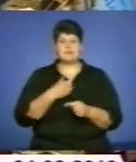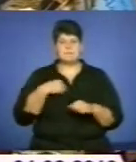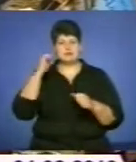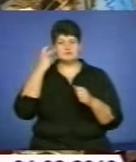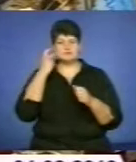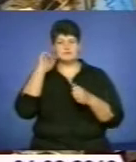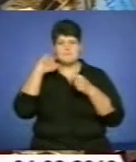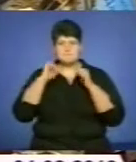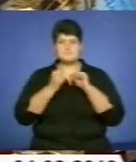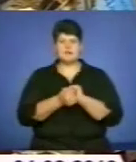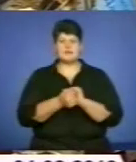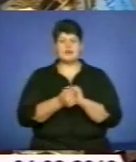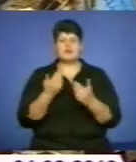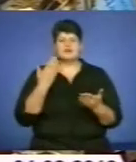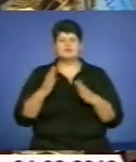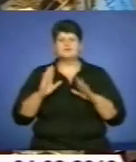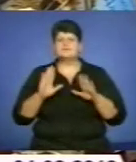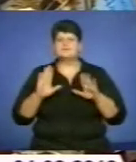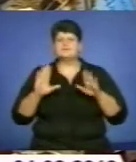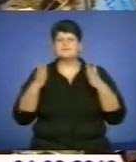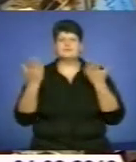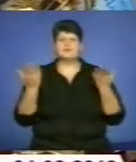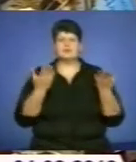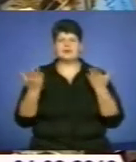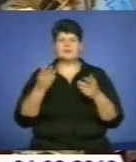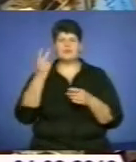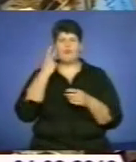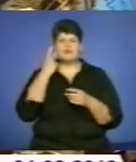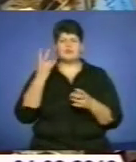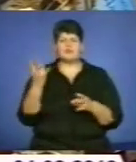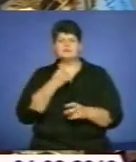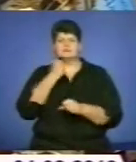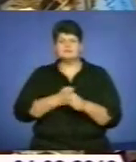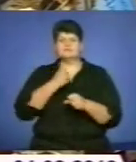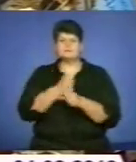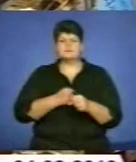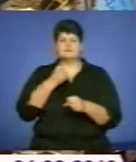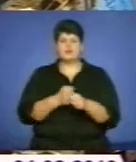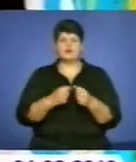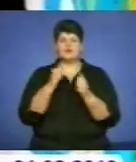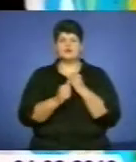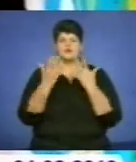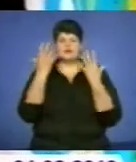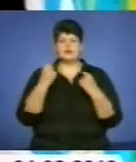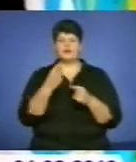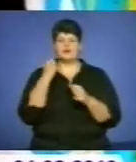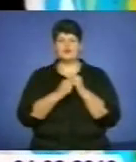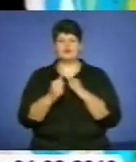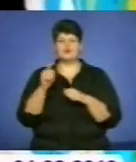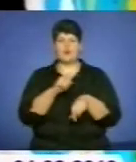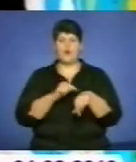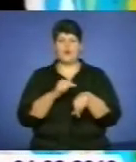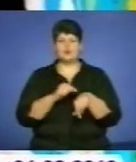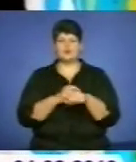тому постійно треба працювати щоденно, щоденно, щохвилино. Юна спортсменка, яка